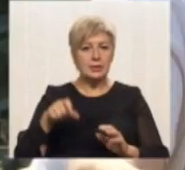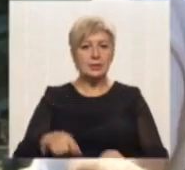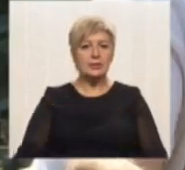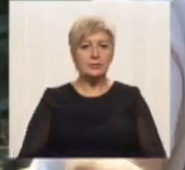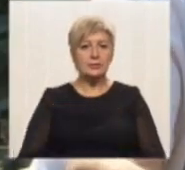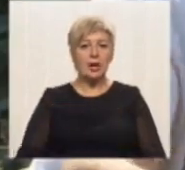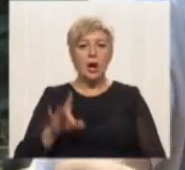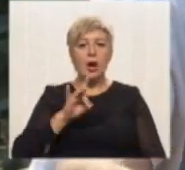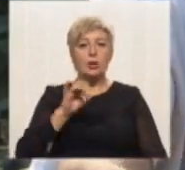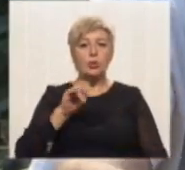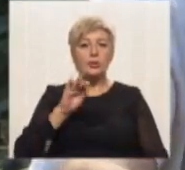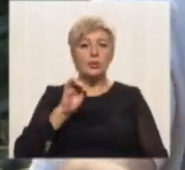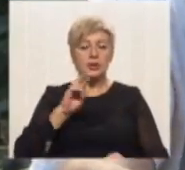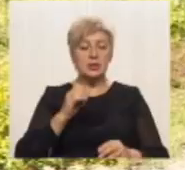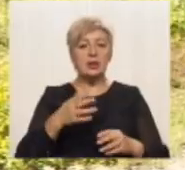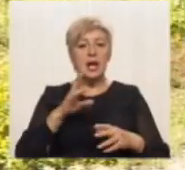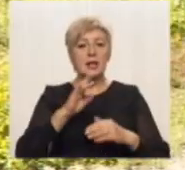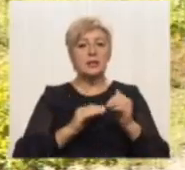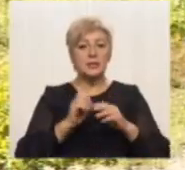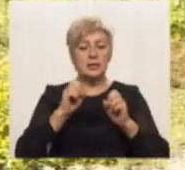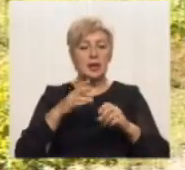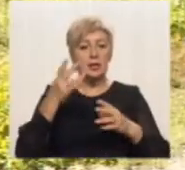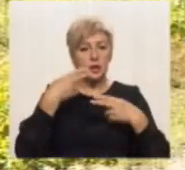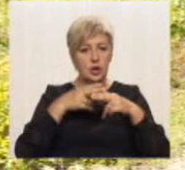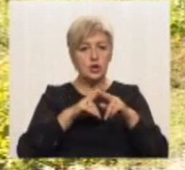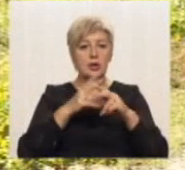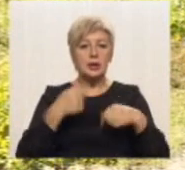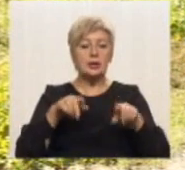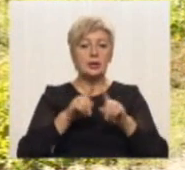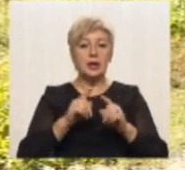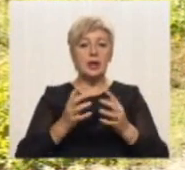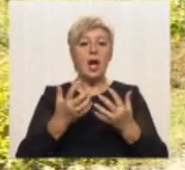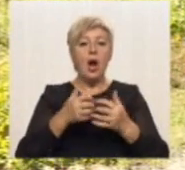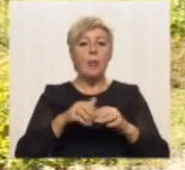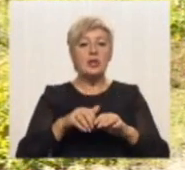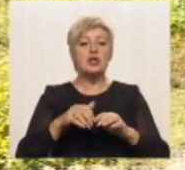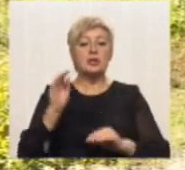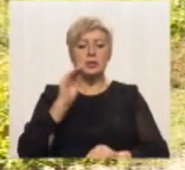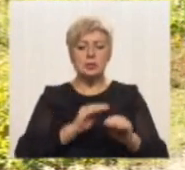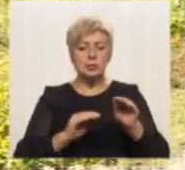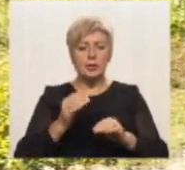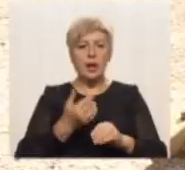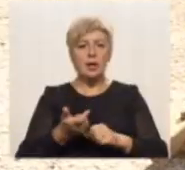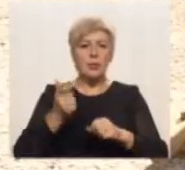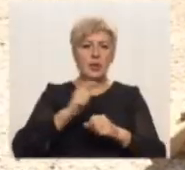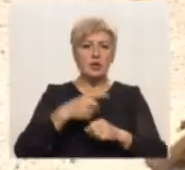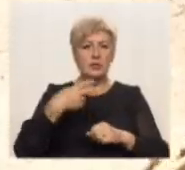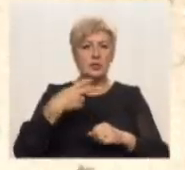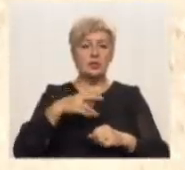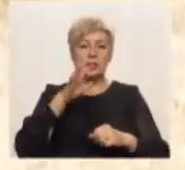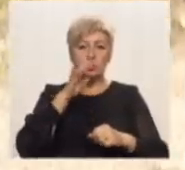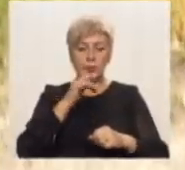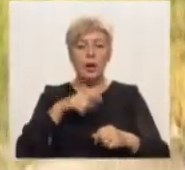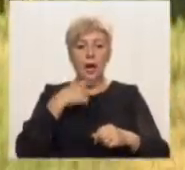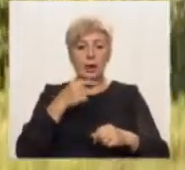Ігор Ровинський за фахом інженер. За його словами, такі машини він збирає більше двох десятків років. Каже, що